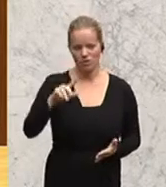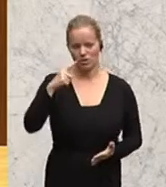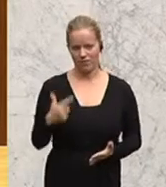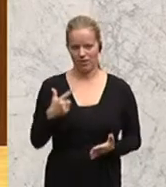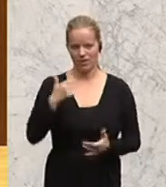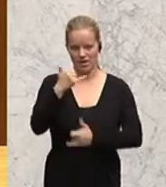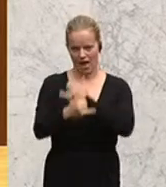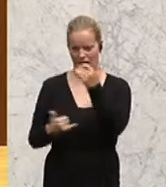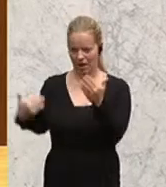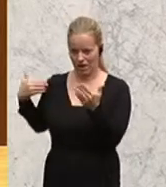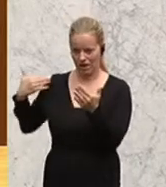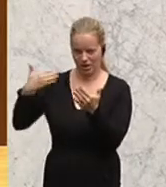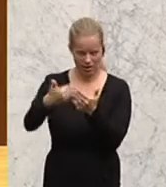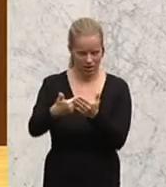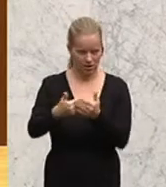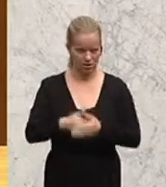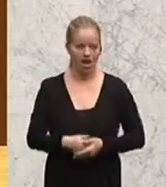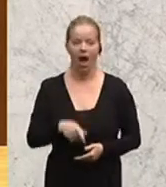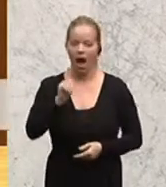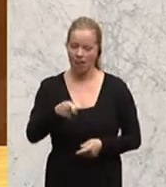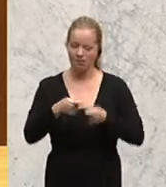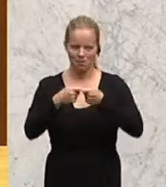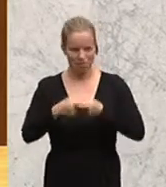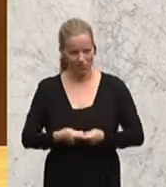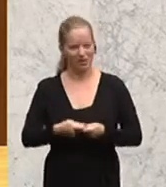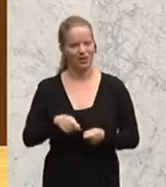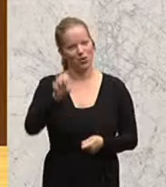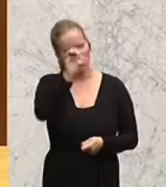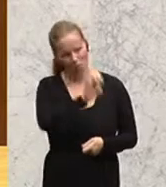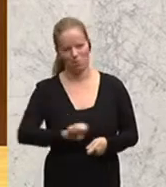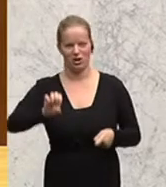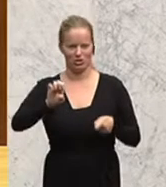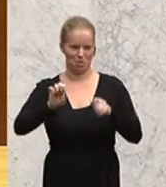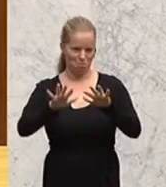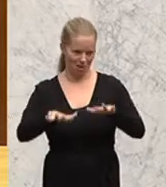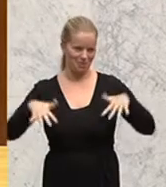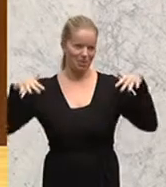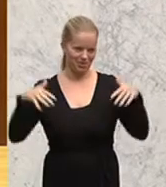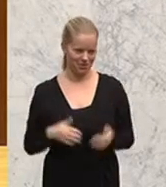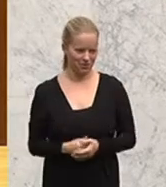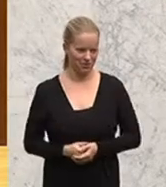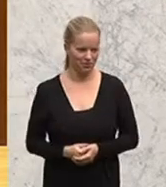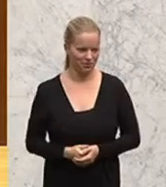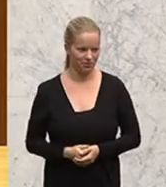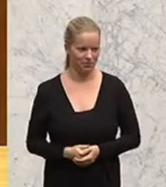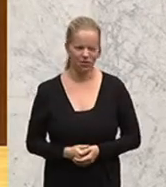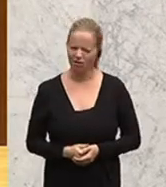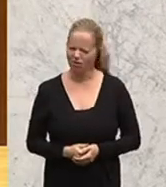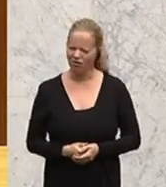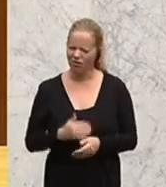Es ist die erste Wortmeldung als Mitglied des Europäischen Parlaments. Es war schon Zeit.